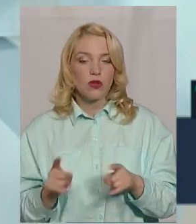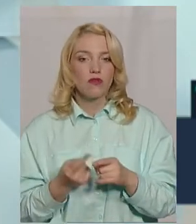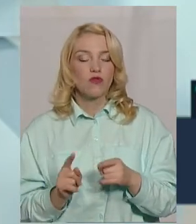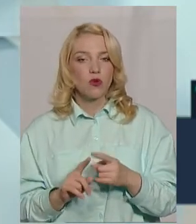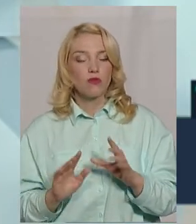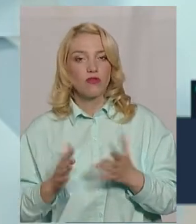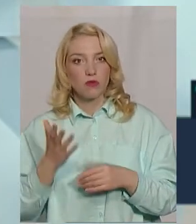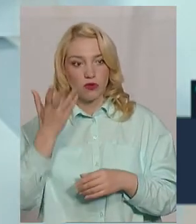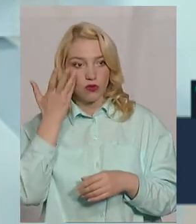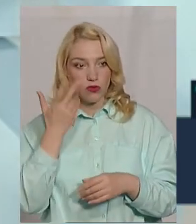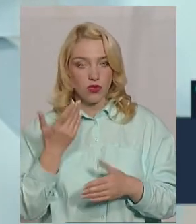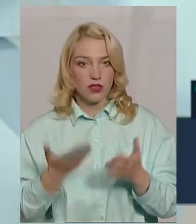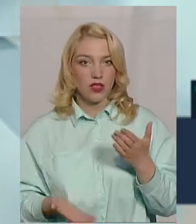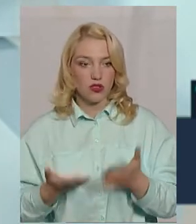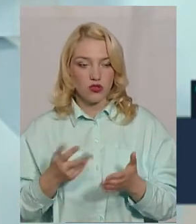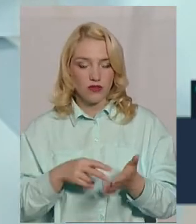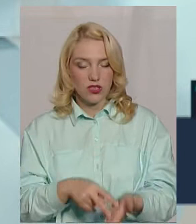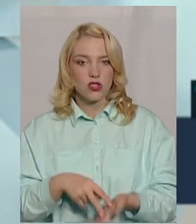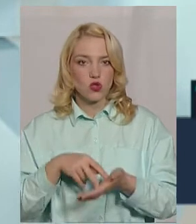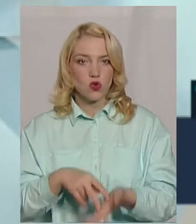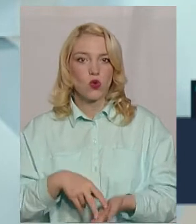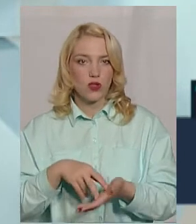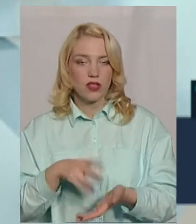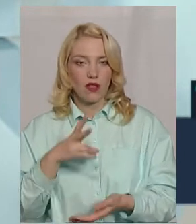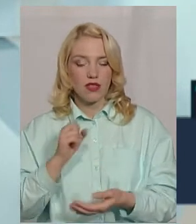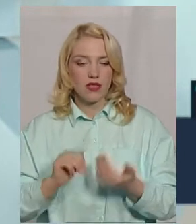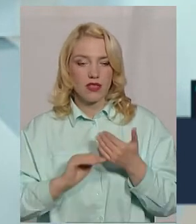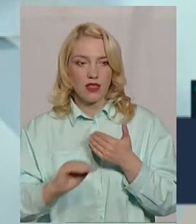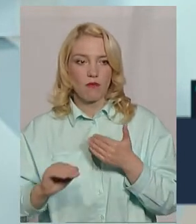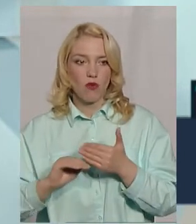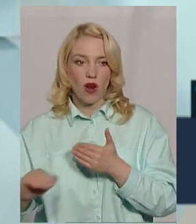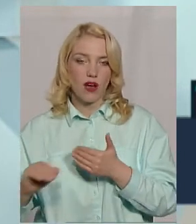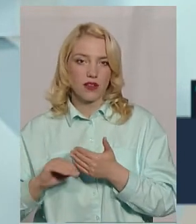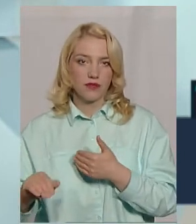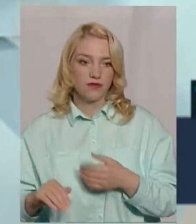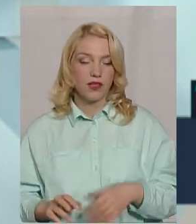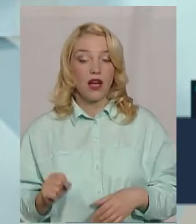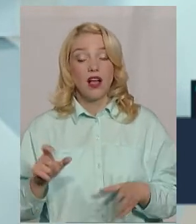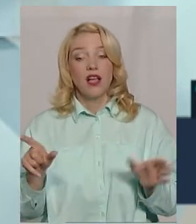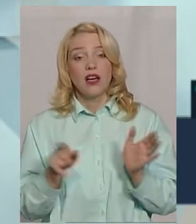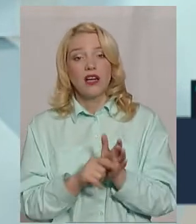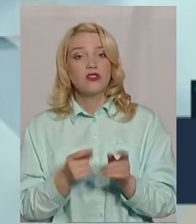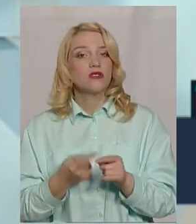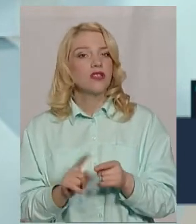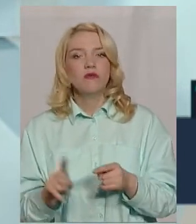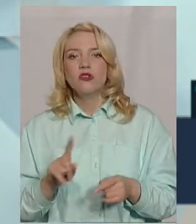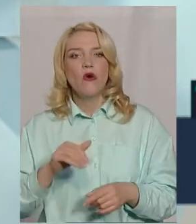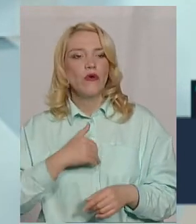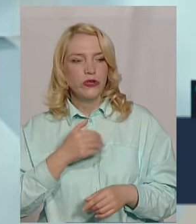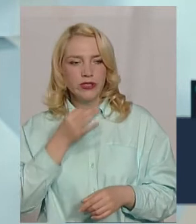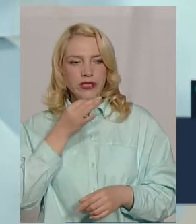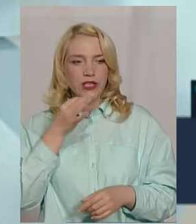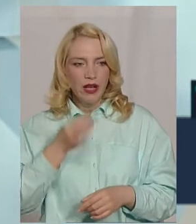якщо вона стоїть на полях, я показував Єгор Віталійович. Разом з тим, що я хочу сказати.